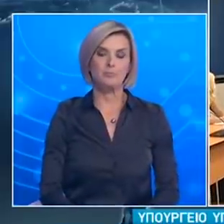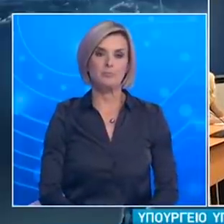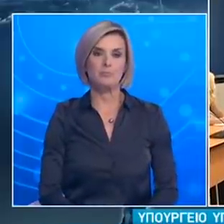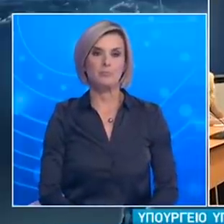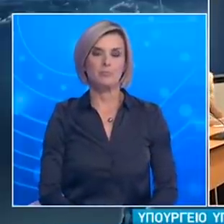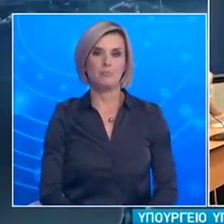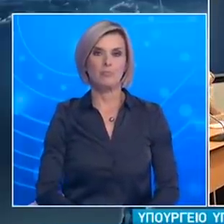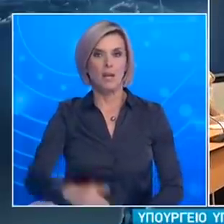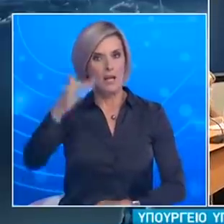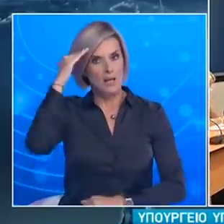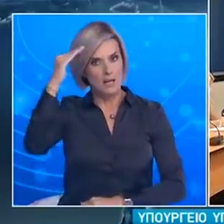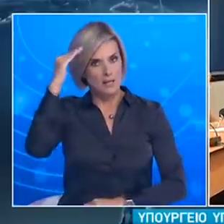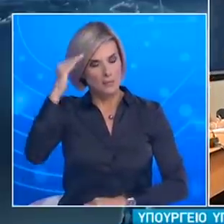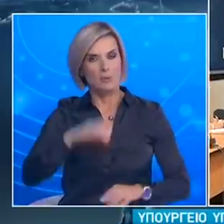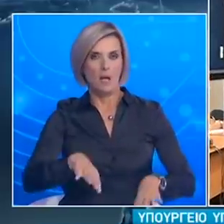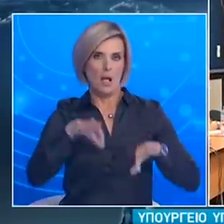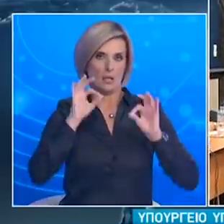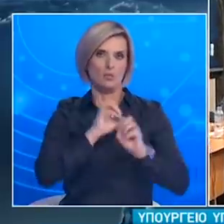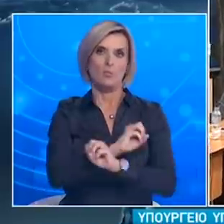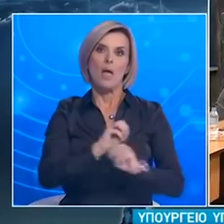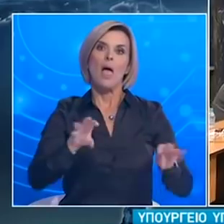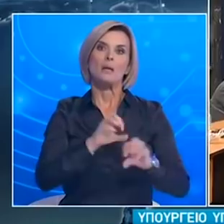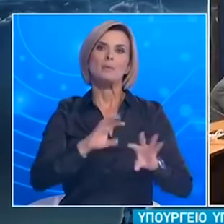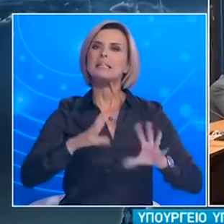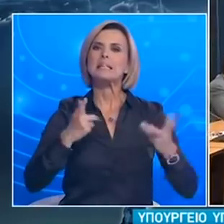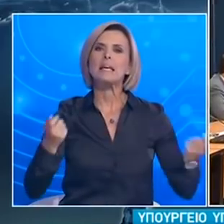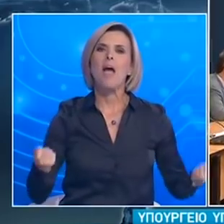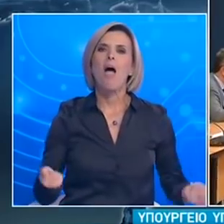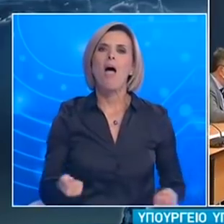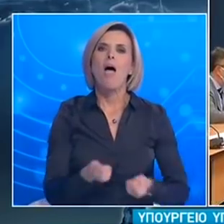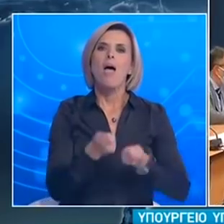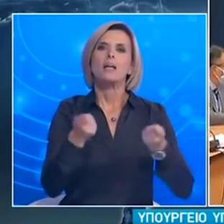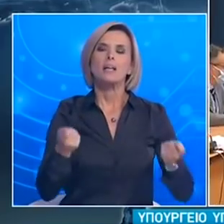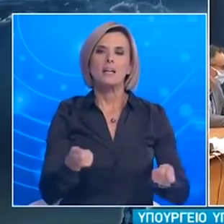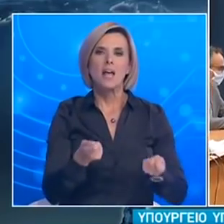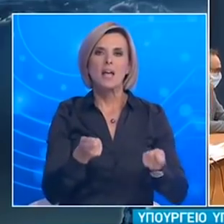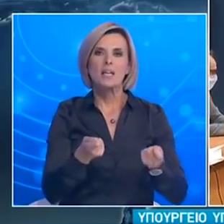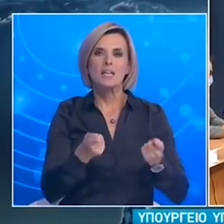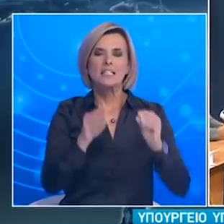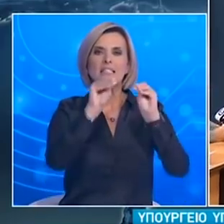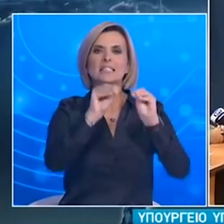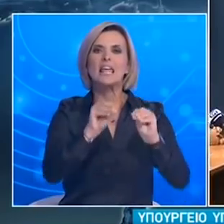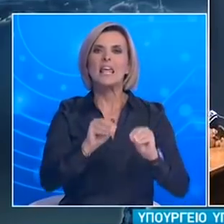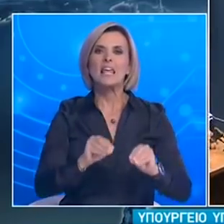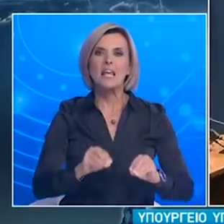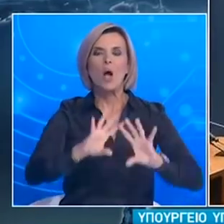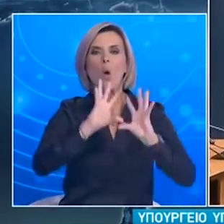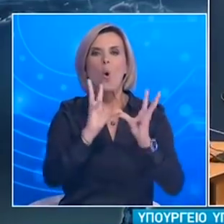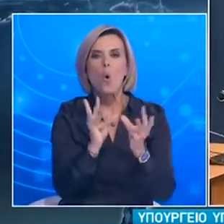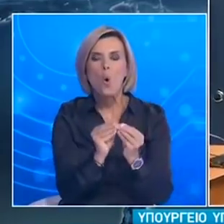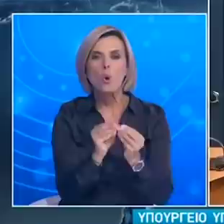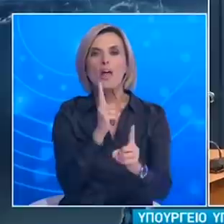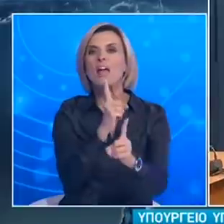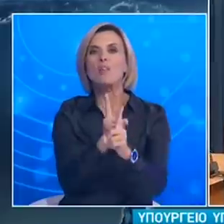Καλησπέρα σας. Να ξεκινήσουμε την ενημέρωση με την ανασκόπηση των κυριότερων στατιστικών στοιχείων που μας δίνει η επιδημιολογική αναφορά του ΕΟΔΙ.